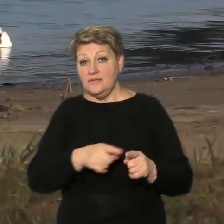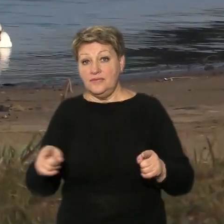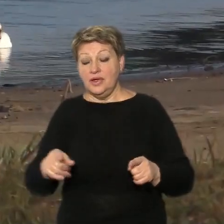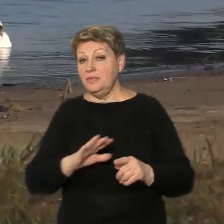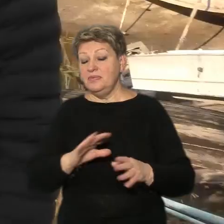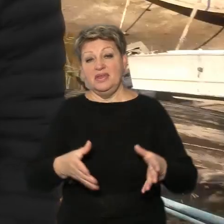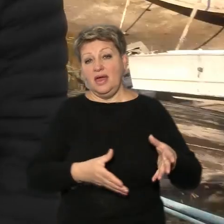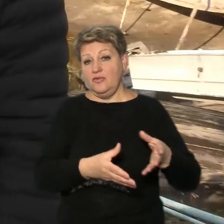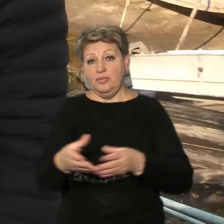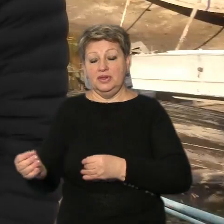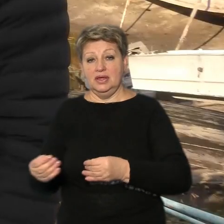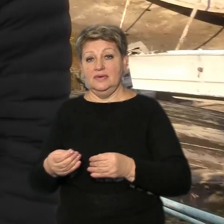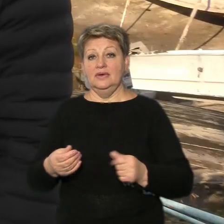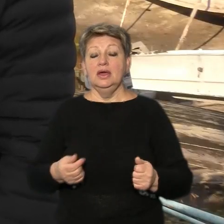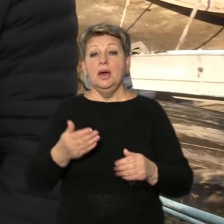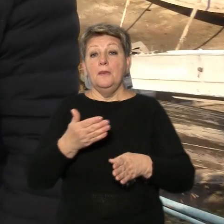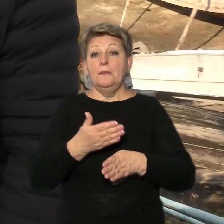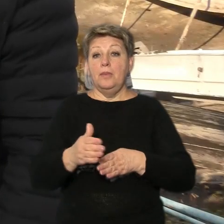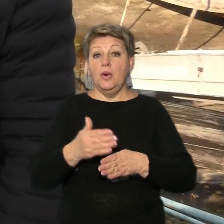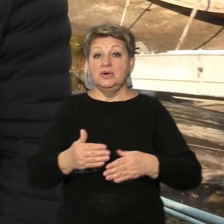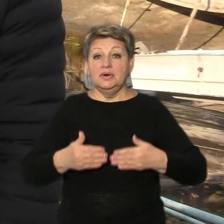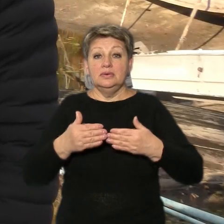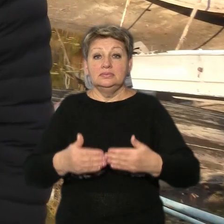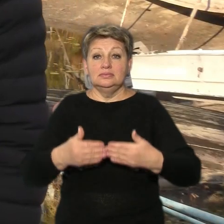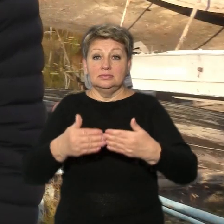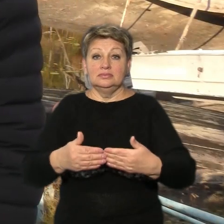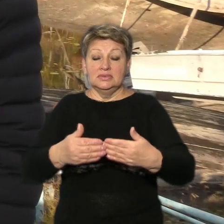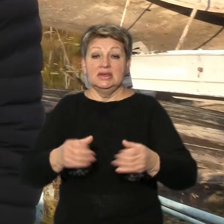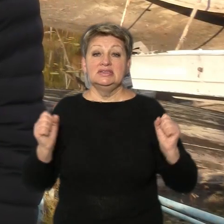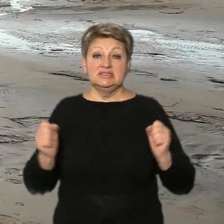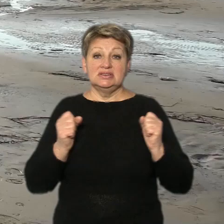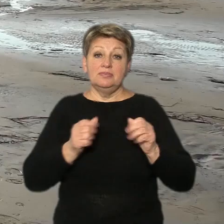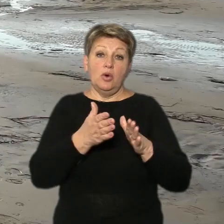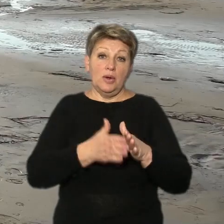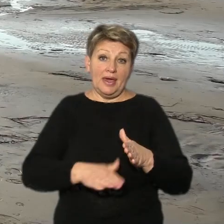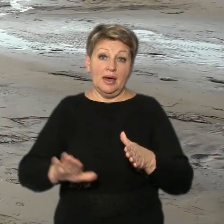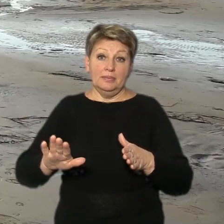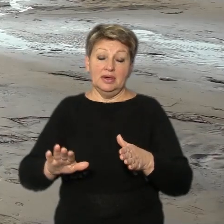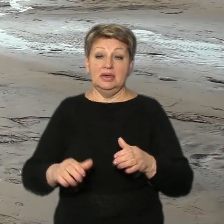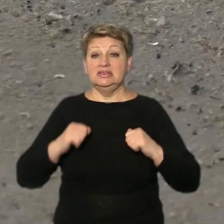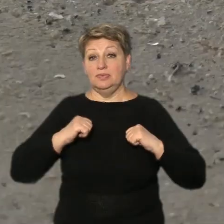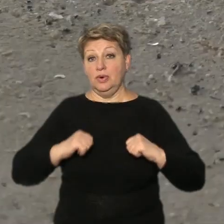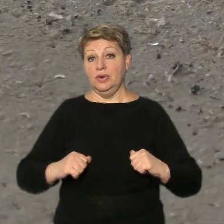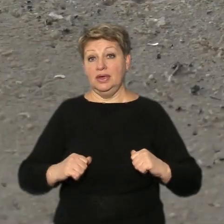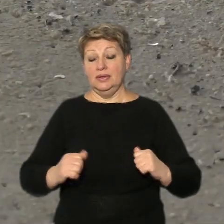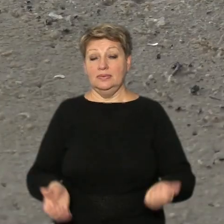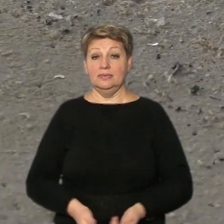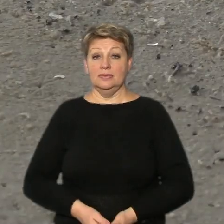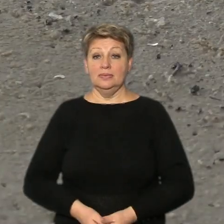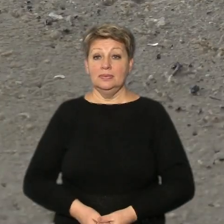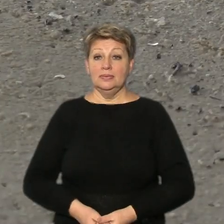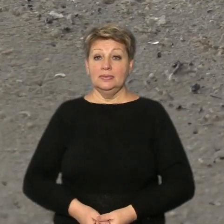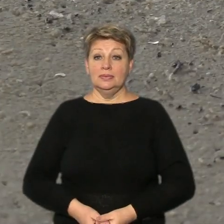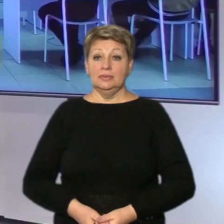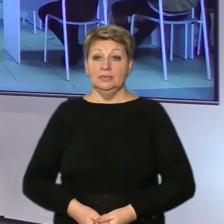біоресурс. Вона поступово відходить до зимувальних ям і там спокійно перезимує. Марія Гаврилян, Григорій Козуб, Суспільне новини